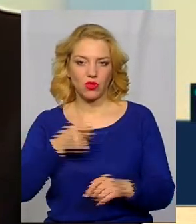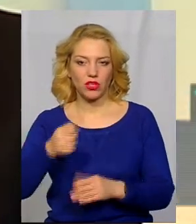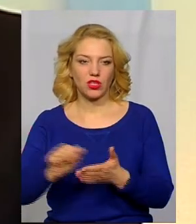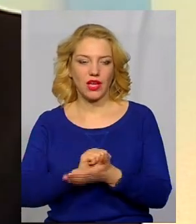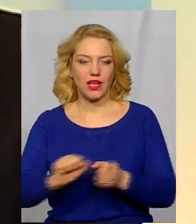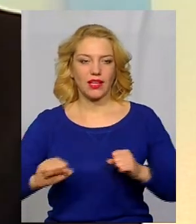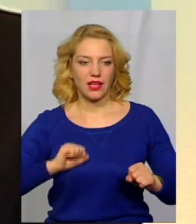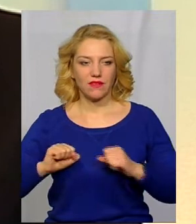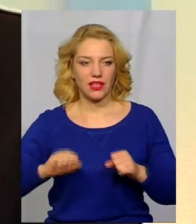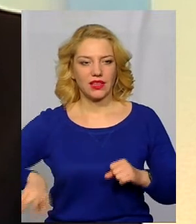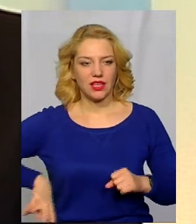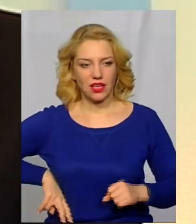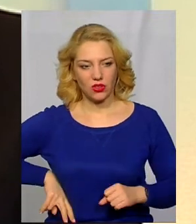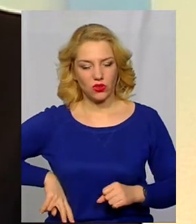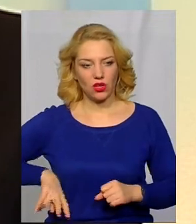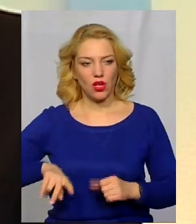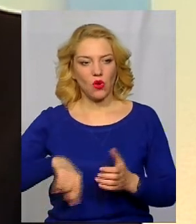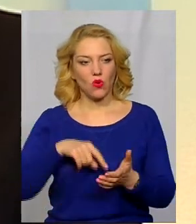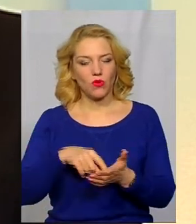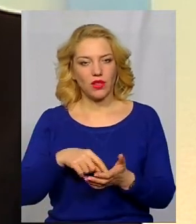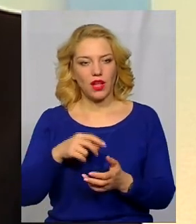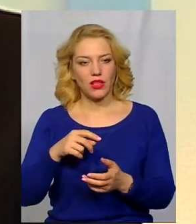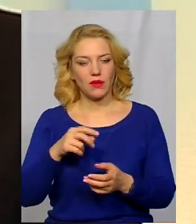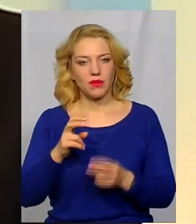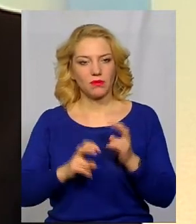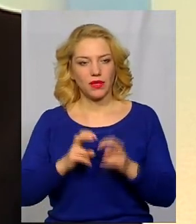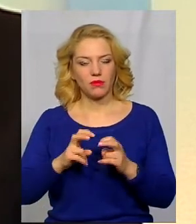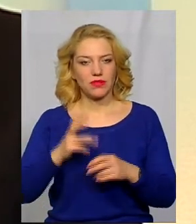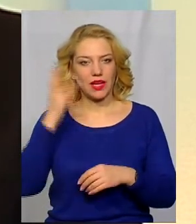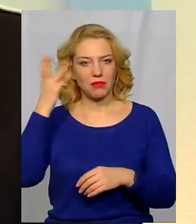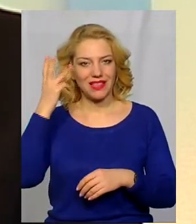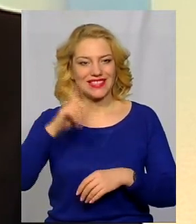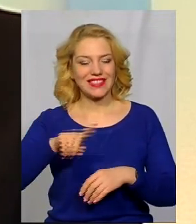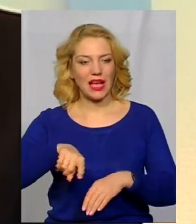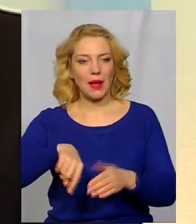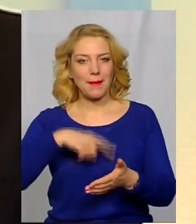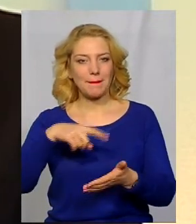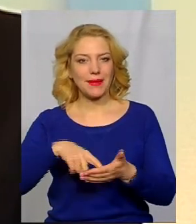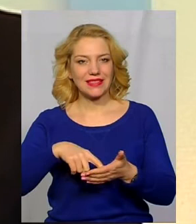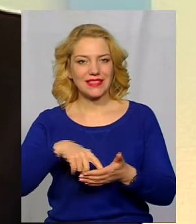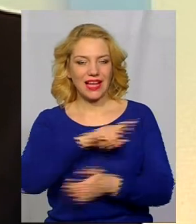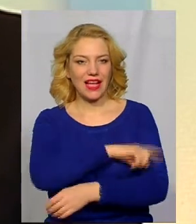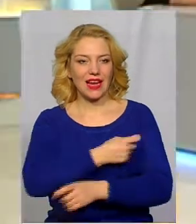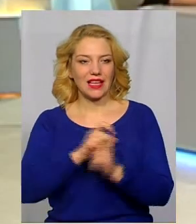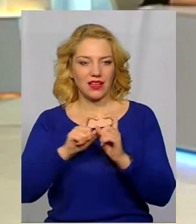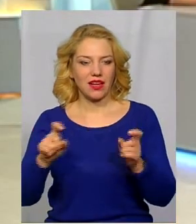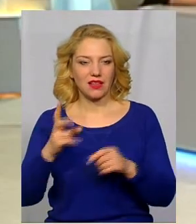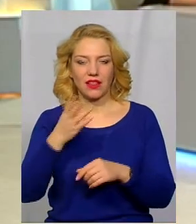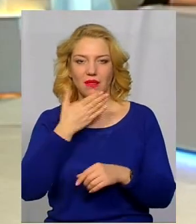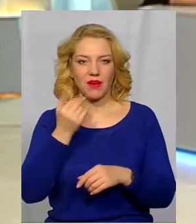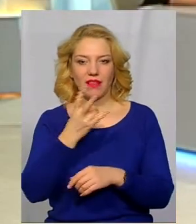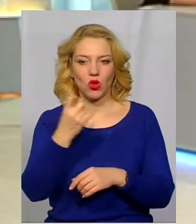директор комунального підприємства Хопільницька міська лікарня. Там досі жодного немає